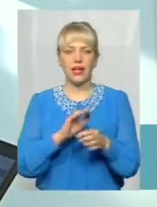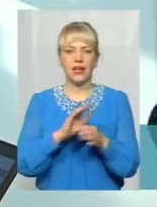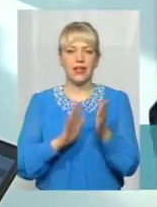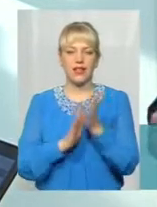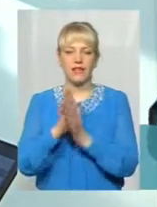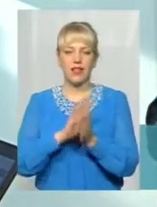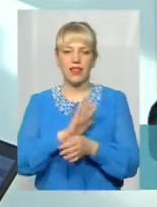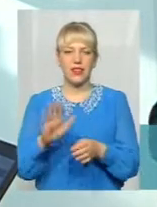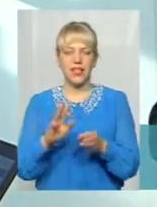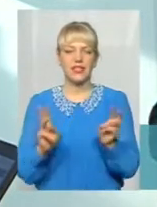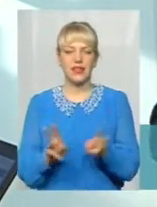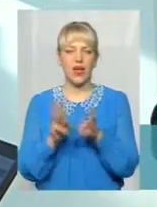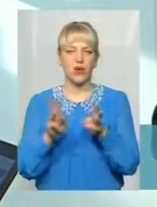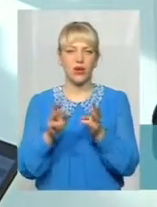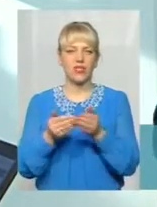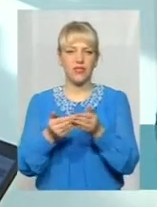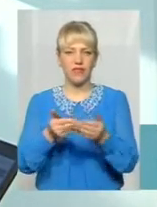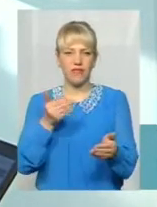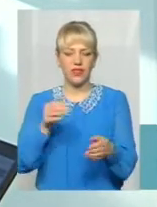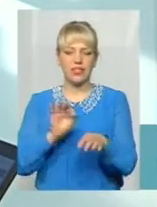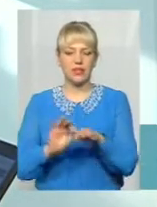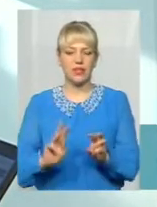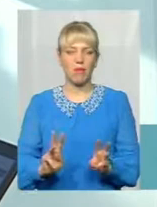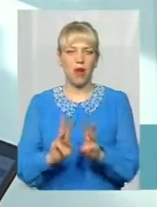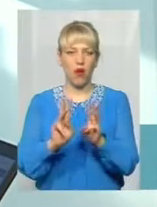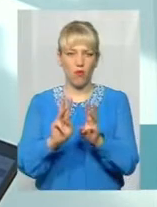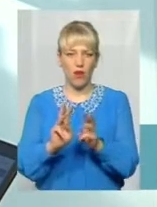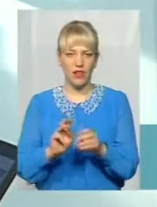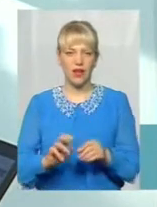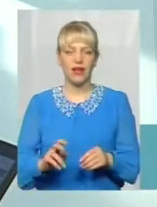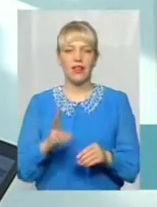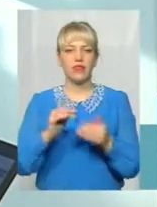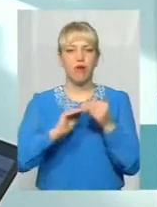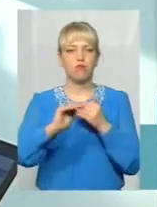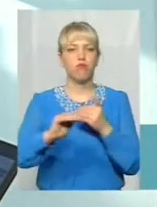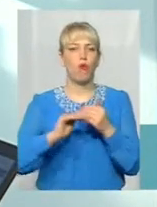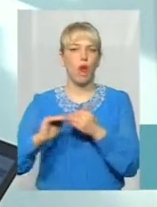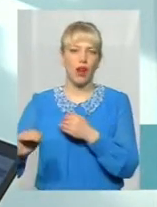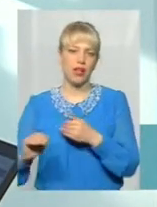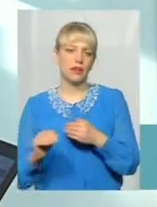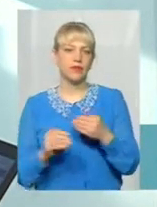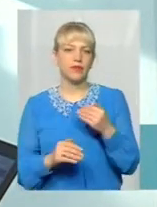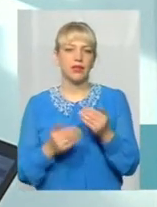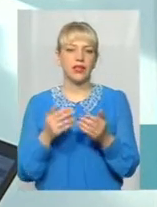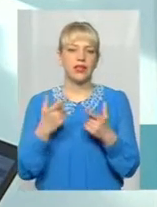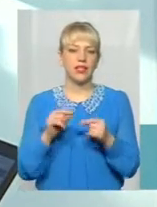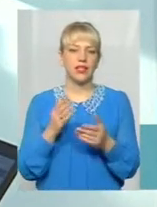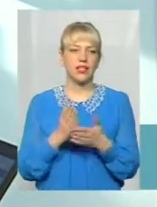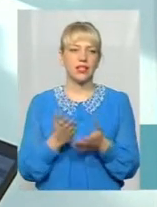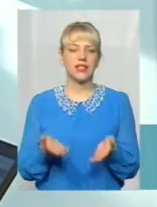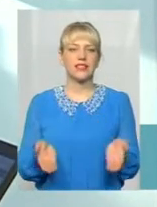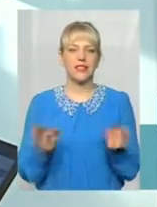від спалювання чи пожежі на полі, де є пісняжливі залишки або зерно.